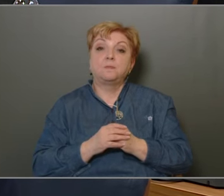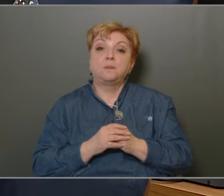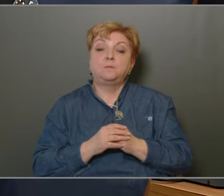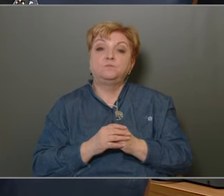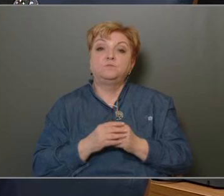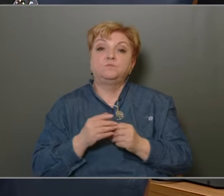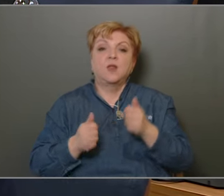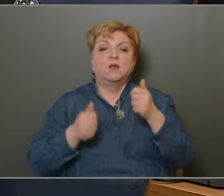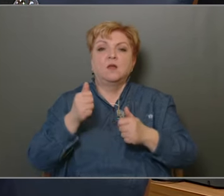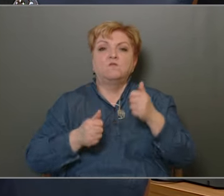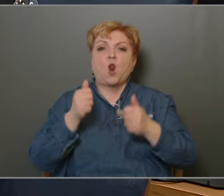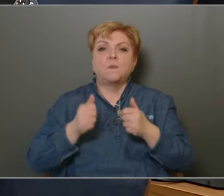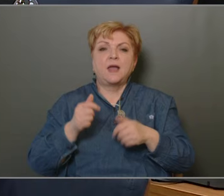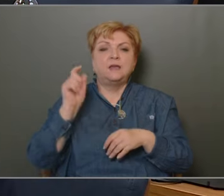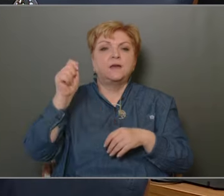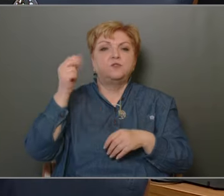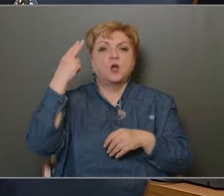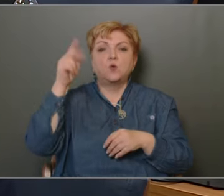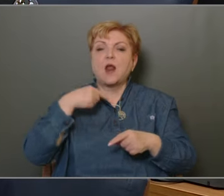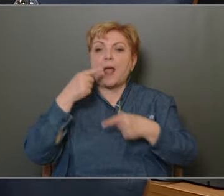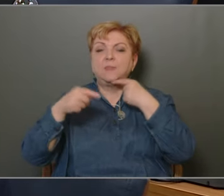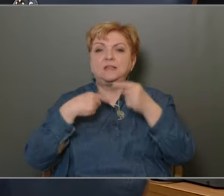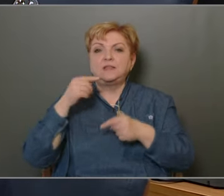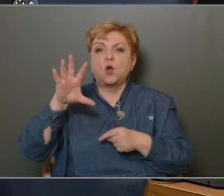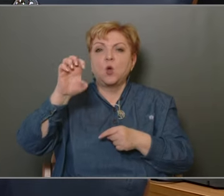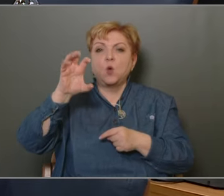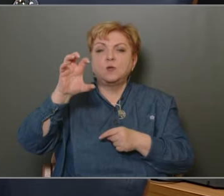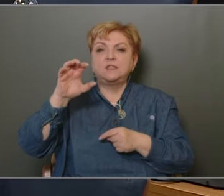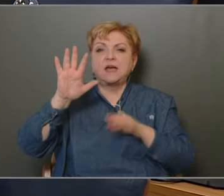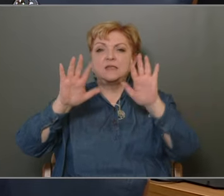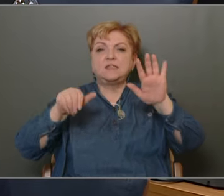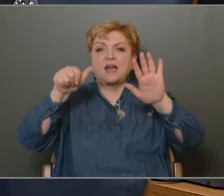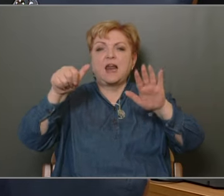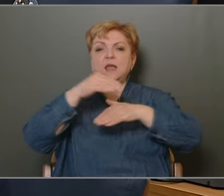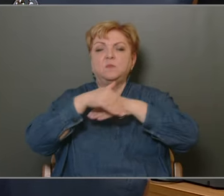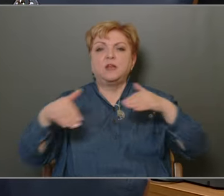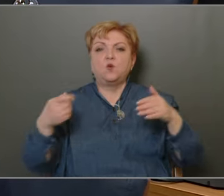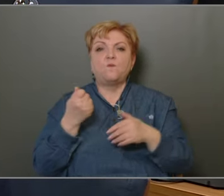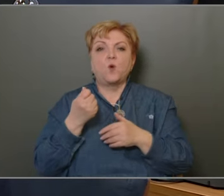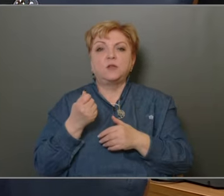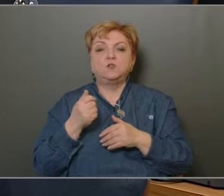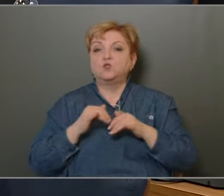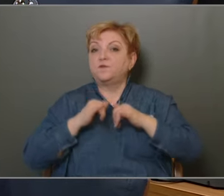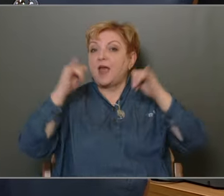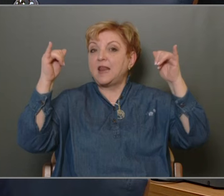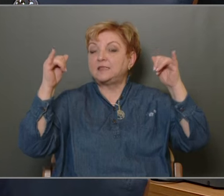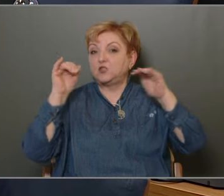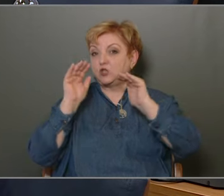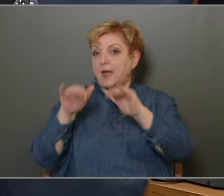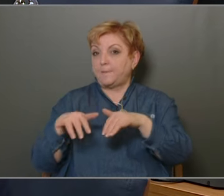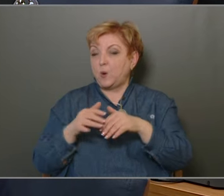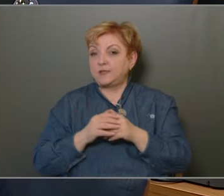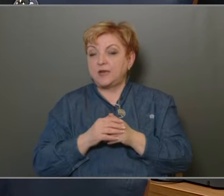Valamelyik képviselő úr említette az 511 millió forintos fejlesztési